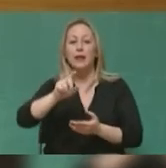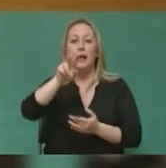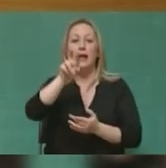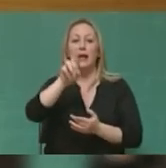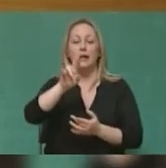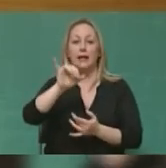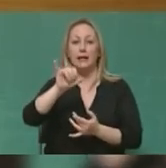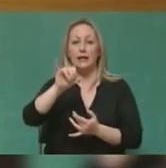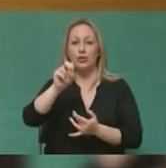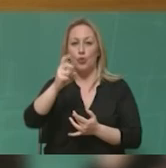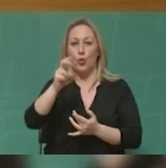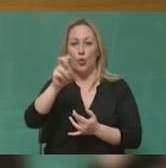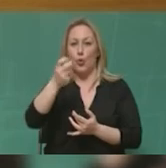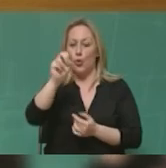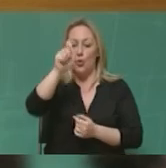Χρυσοχώου.